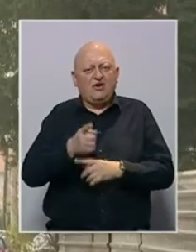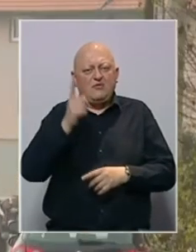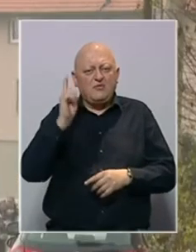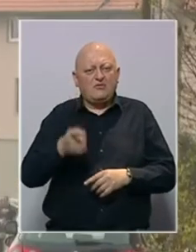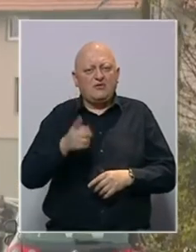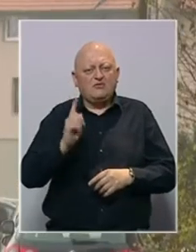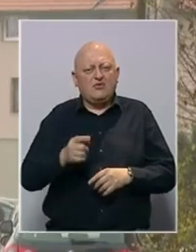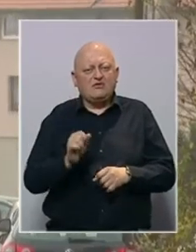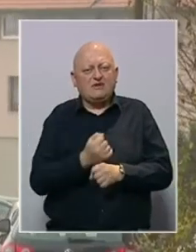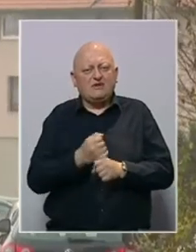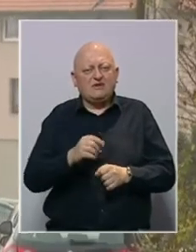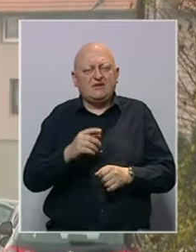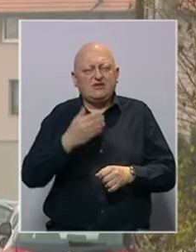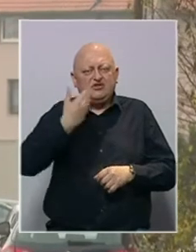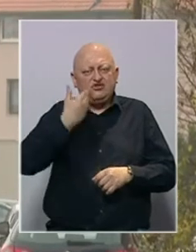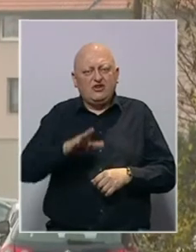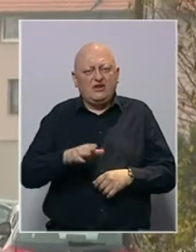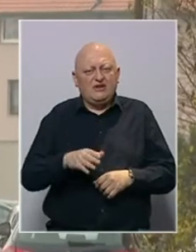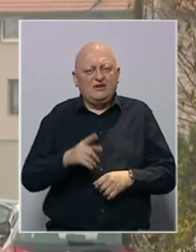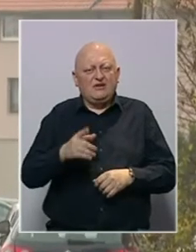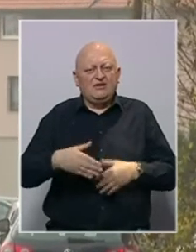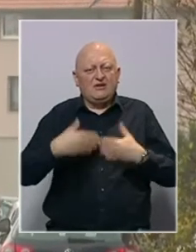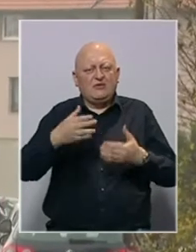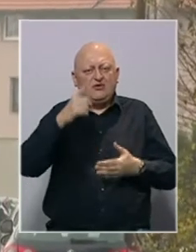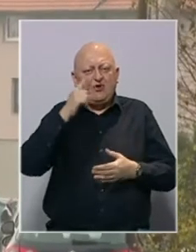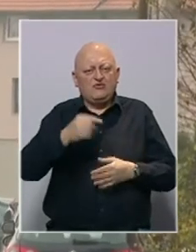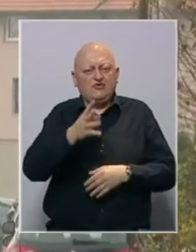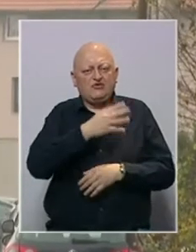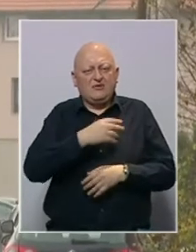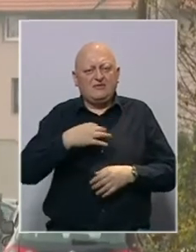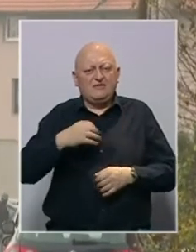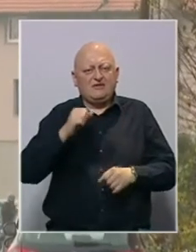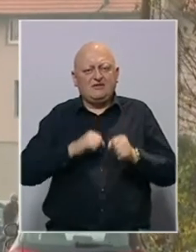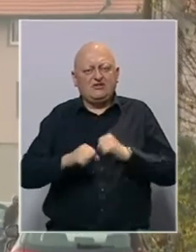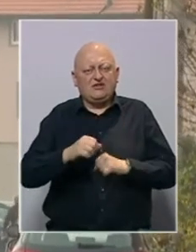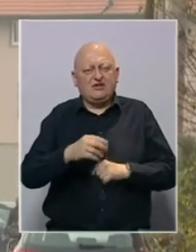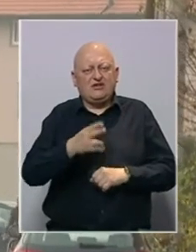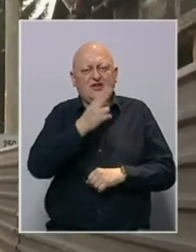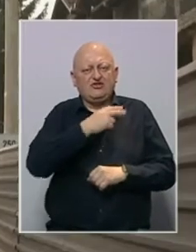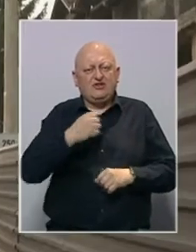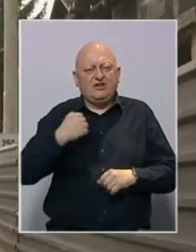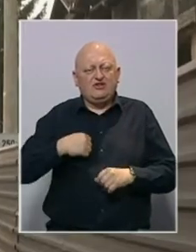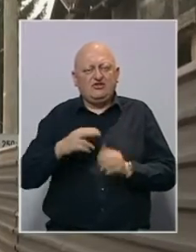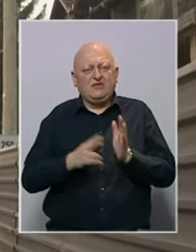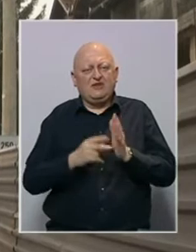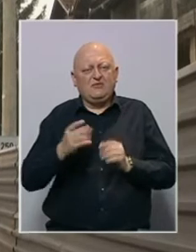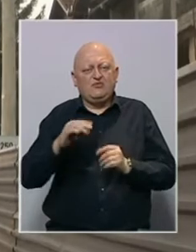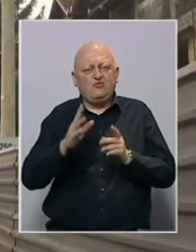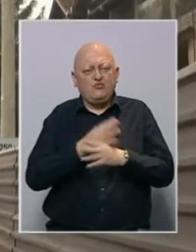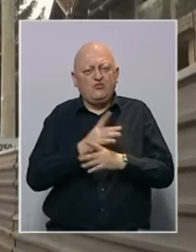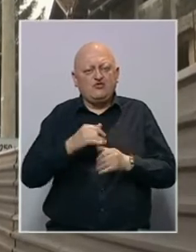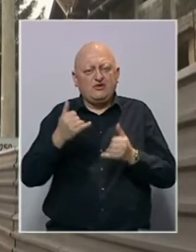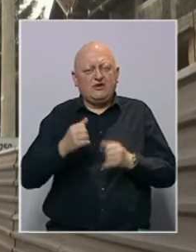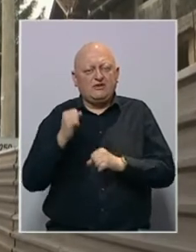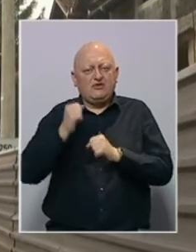odluka neophodna zbog sanacije nastalih šteta. Na predlog općinskog štaba civilne zaštite, načelnik Iliđe Nermin Muzur,